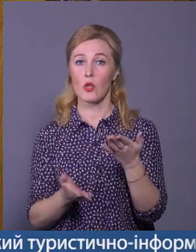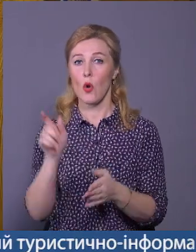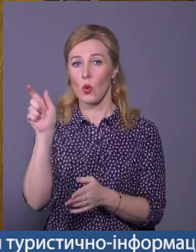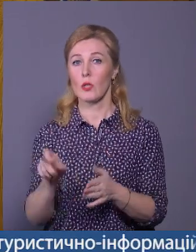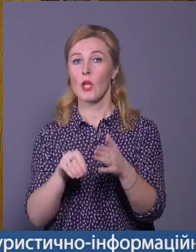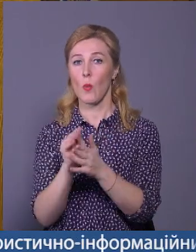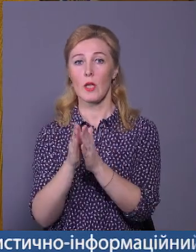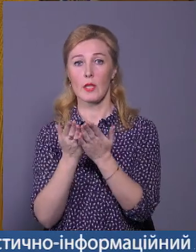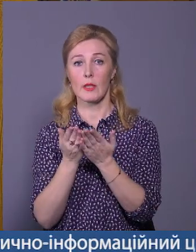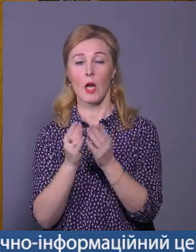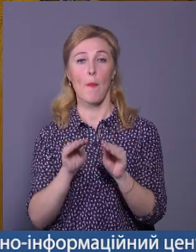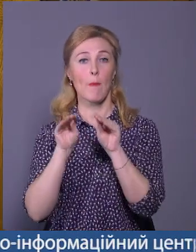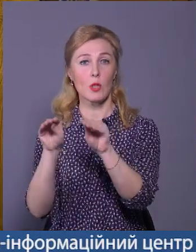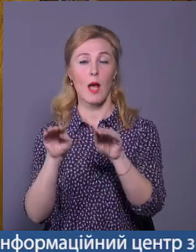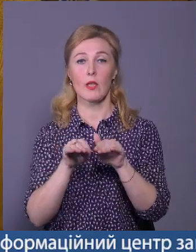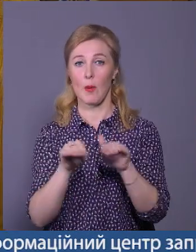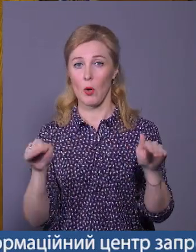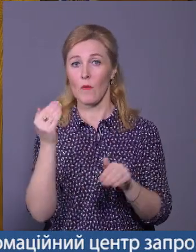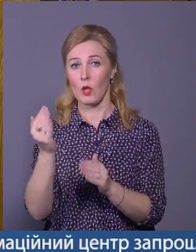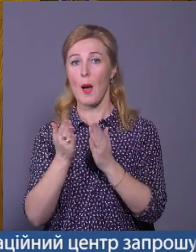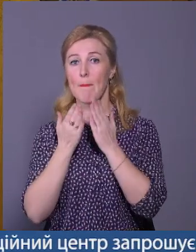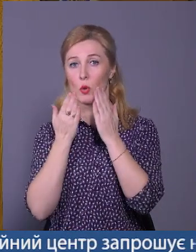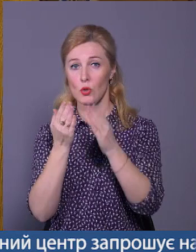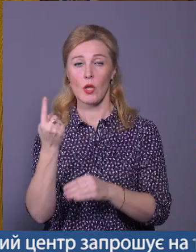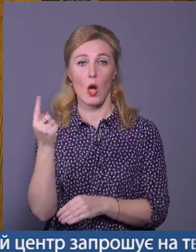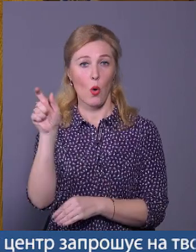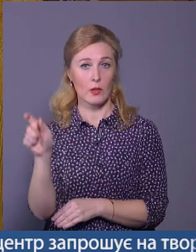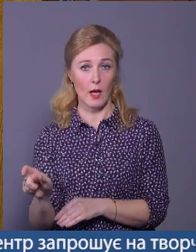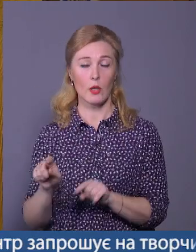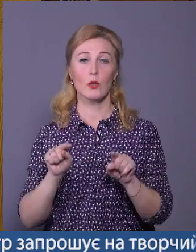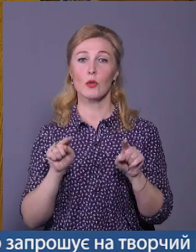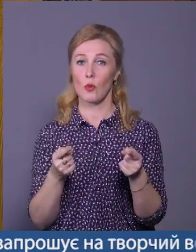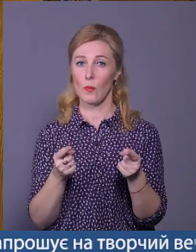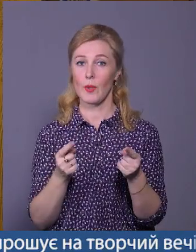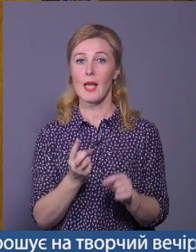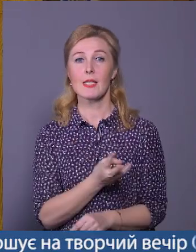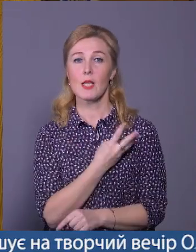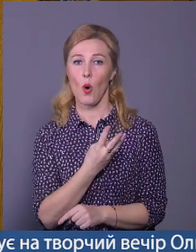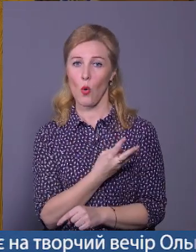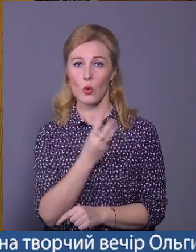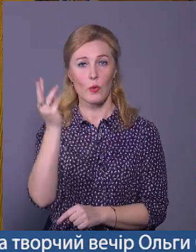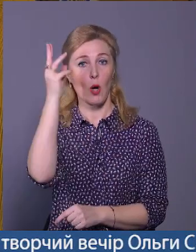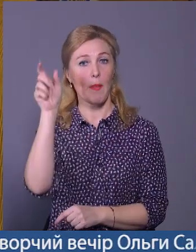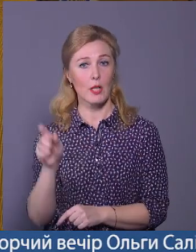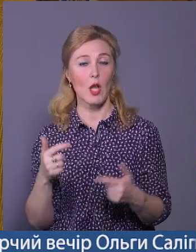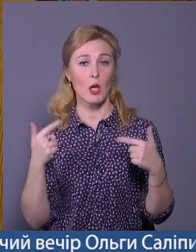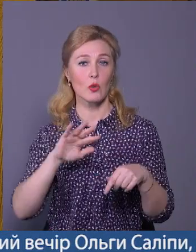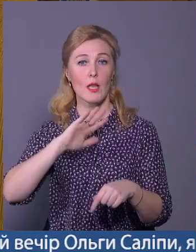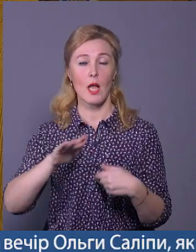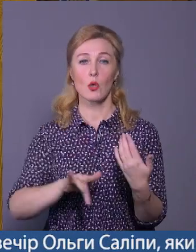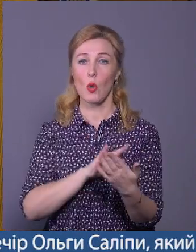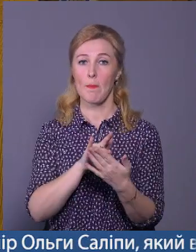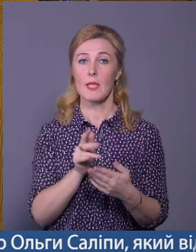купила книгу, поставила собі на полицю, вона прочитає її одна. То заохочуємо хмельничан, гостей нашого міста,